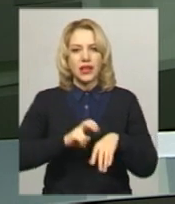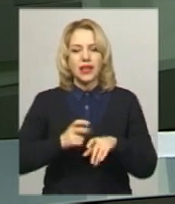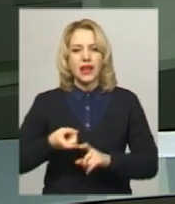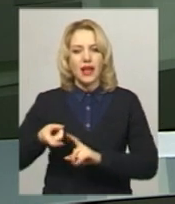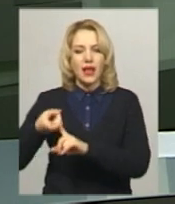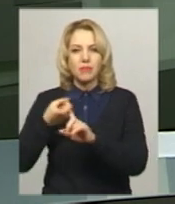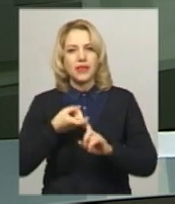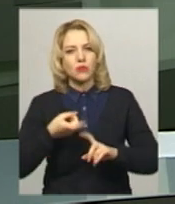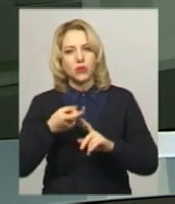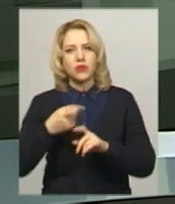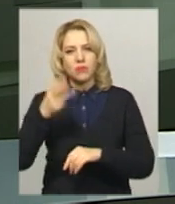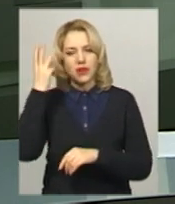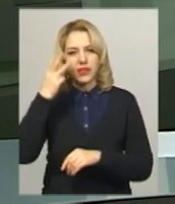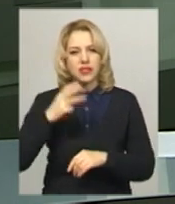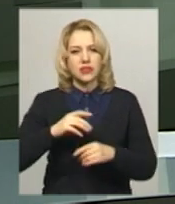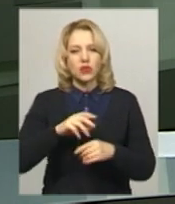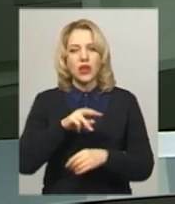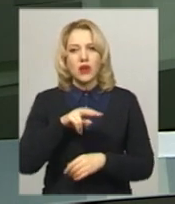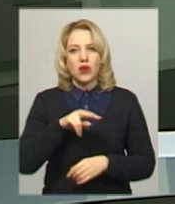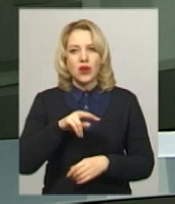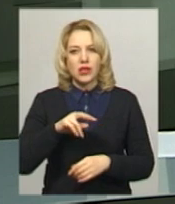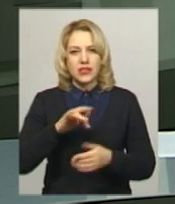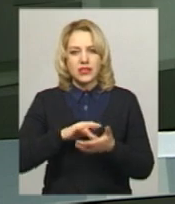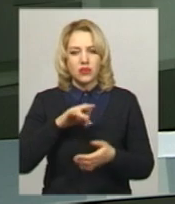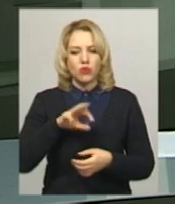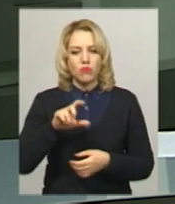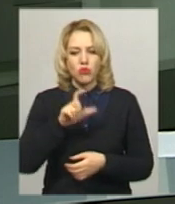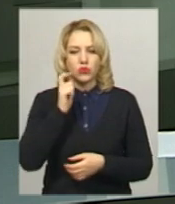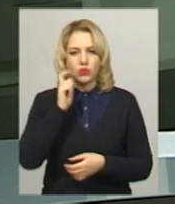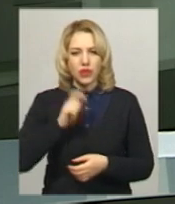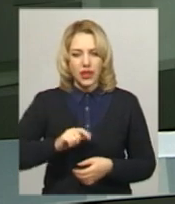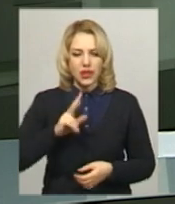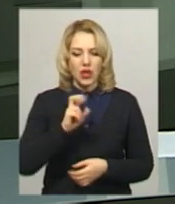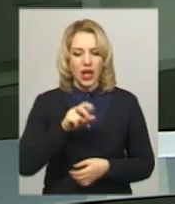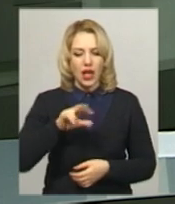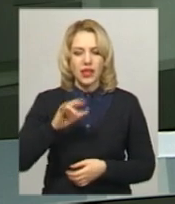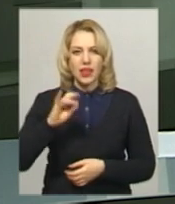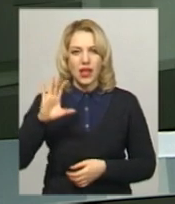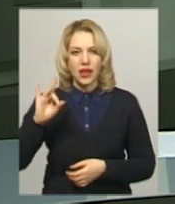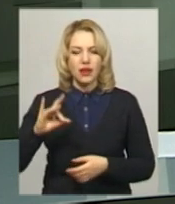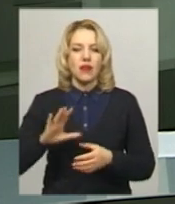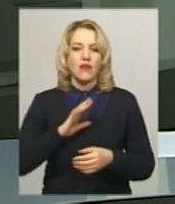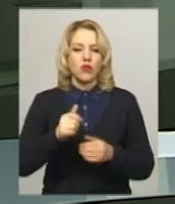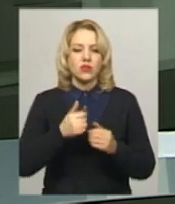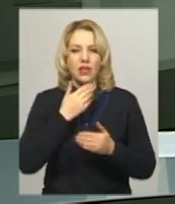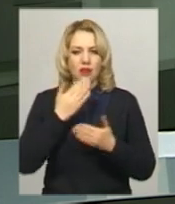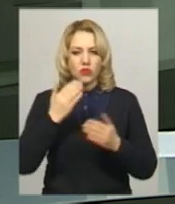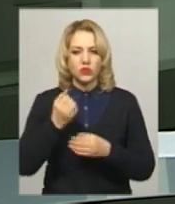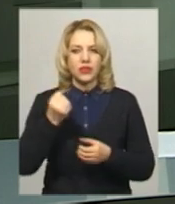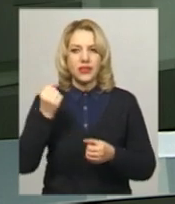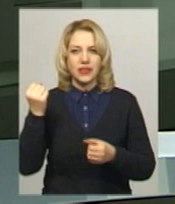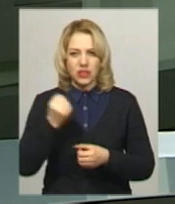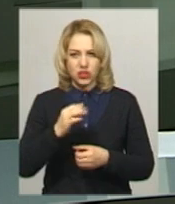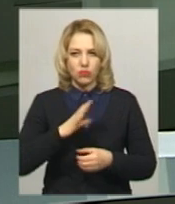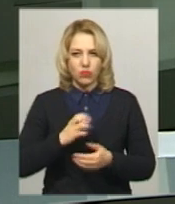обласного лабораторного центру МОЗ України Лариса Калінер. За її словами, за минулий тиждень в області було госпіталізовано 258